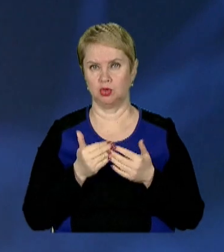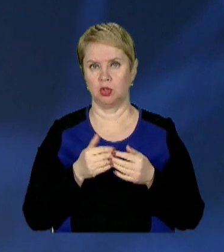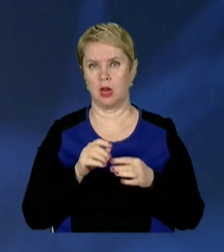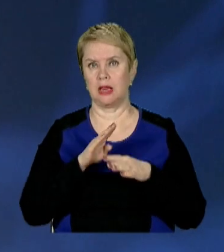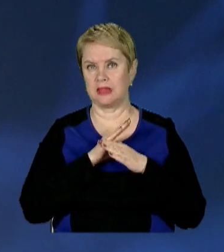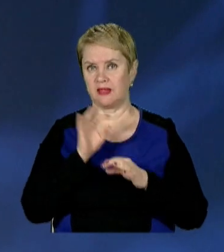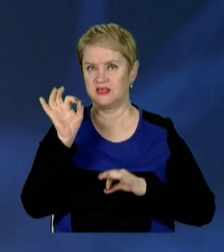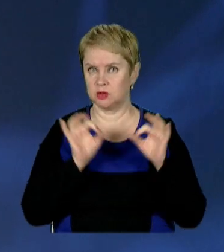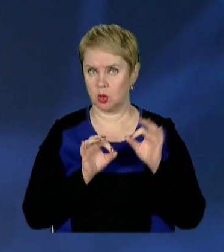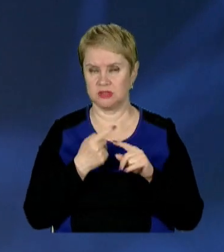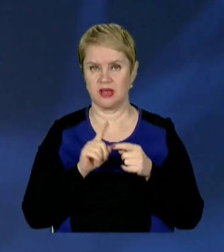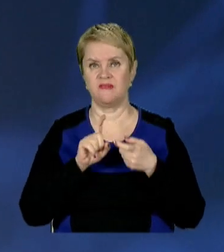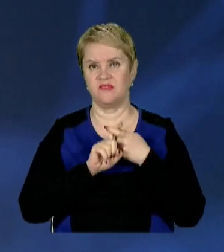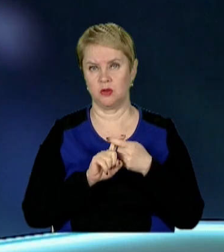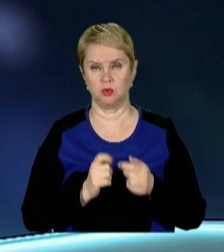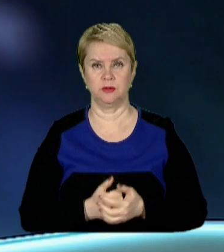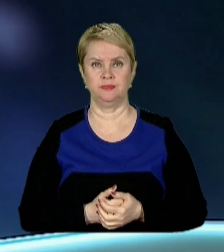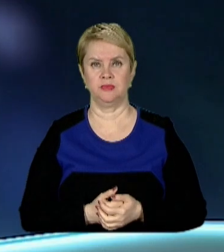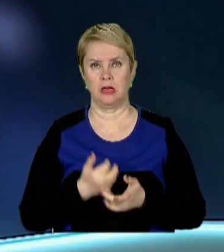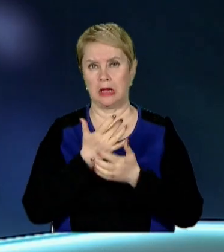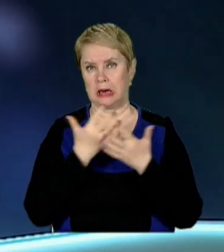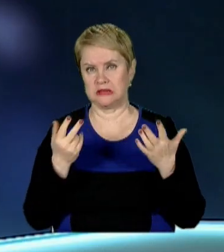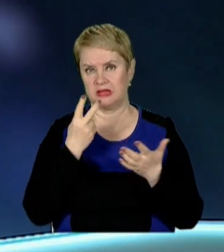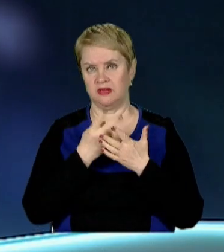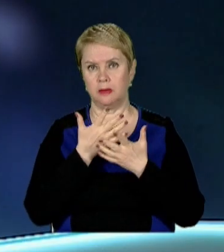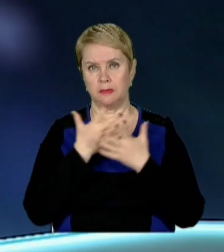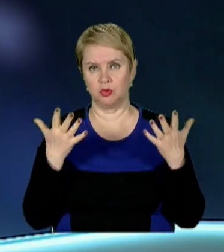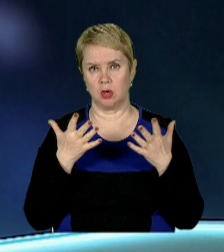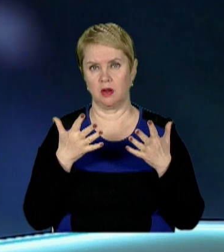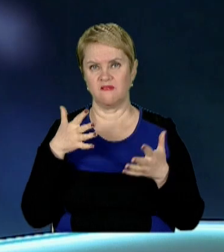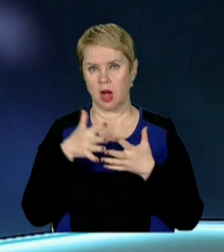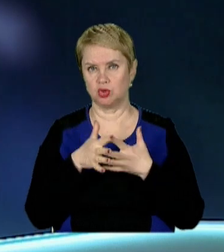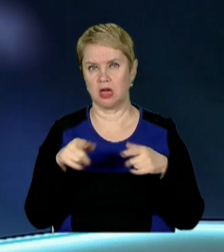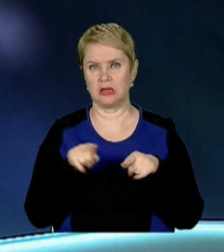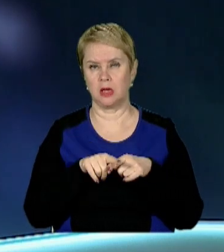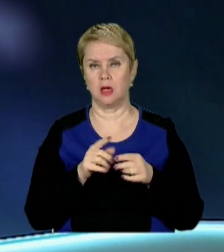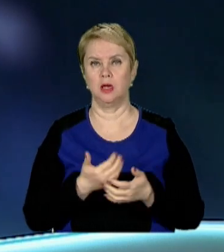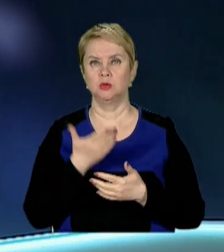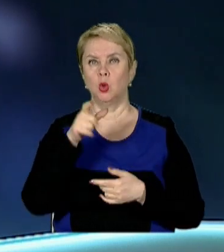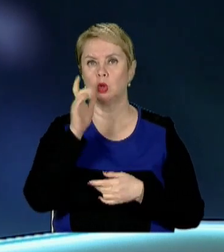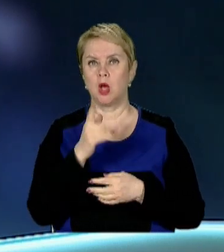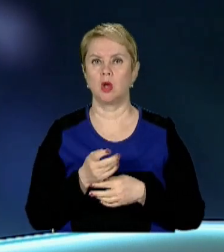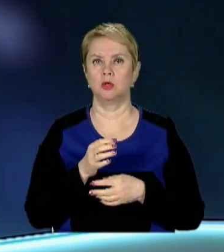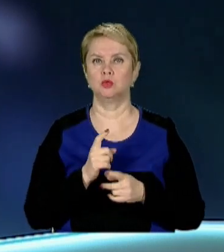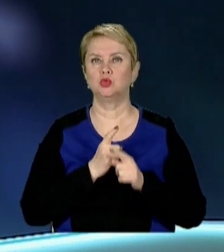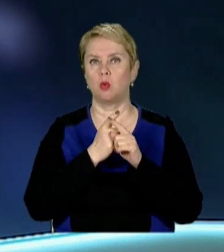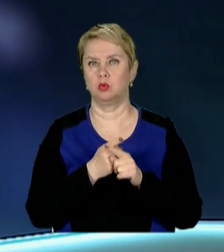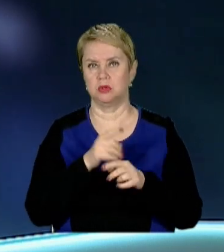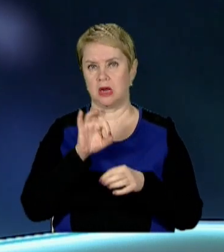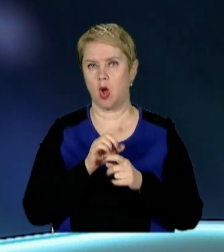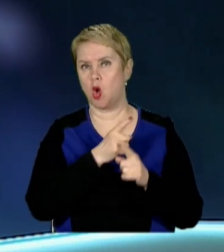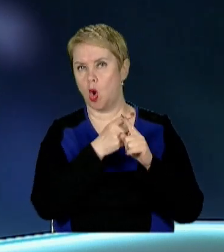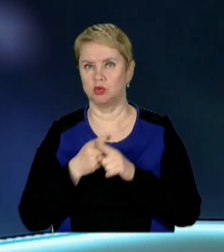летальності. Цей вірус різновид більше вражає такі хронії. Якщо у людини є якісь супутні стани,